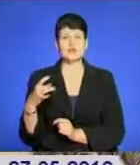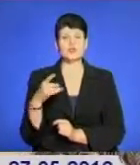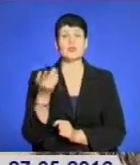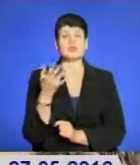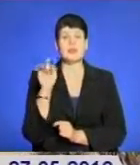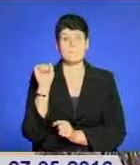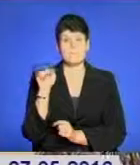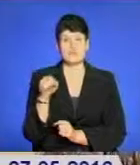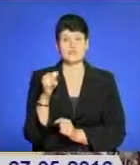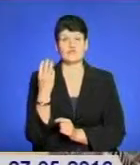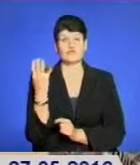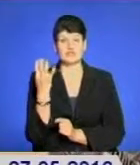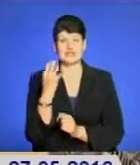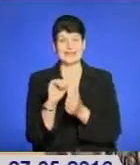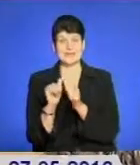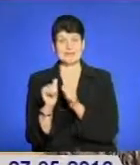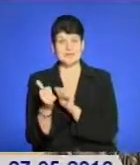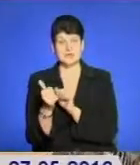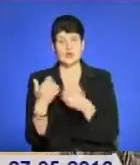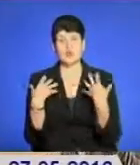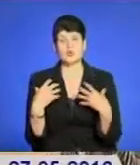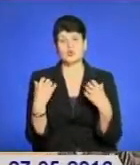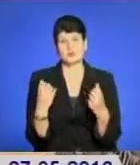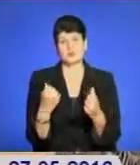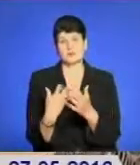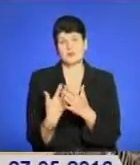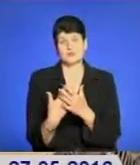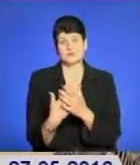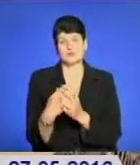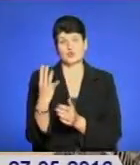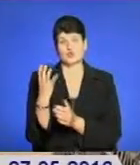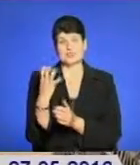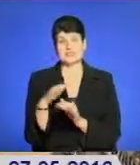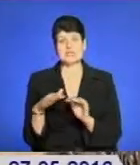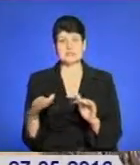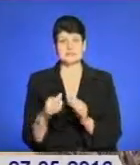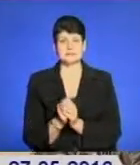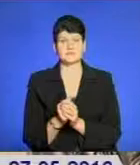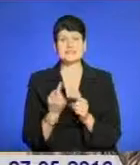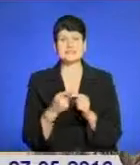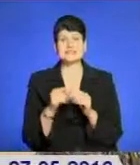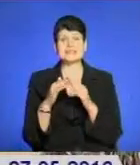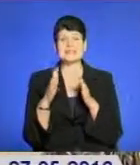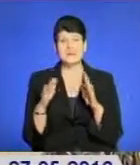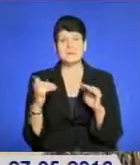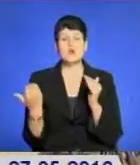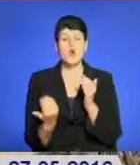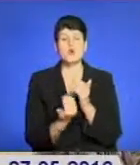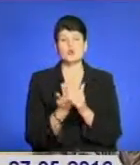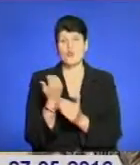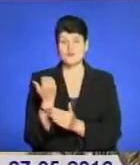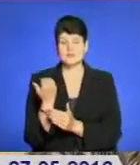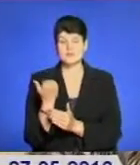у чотирьох змінах оздоровитися близько 400 дітей. Цей табір оновлений,